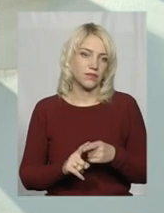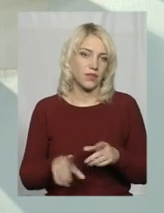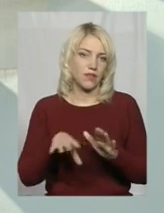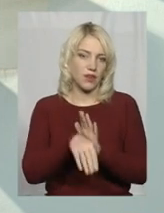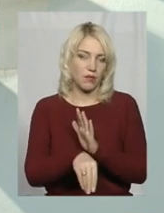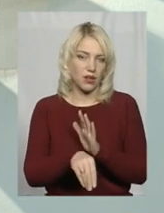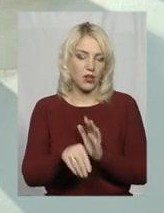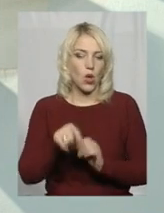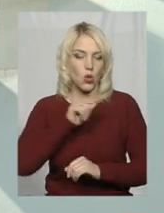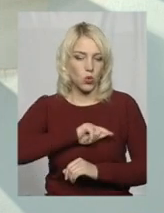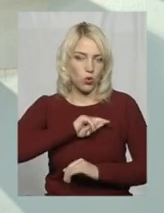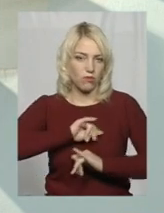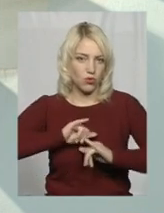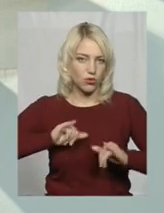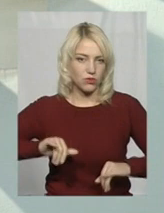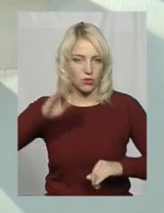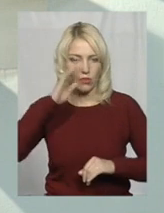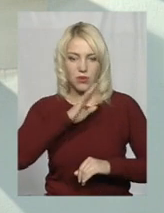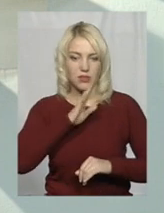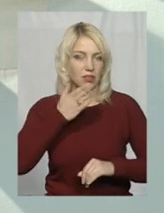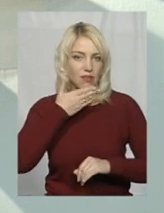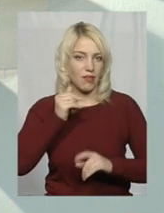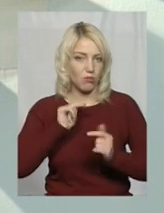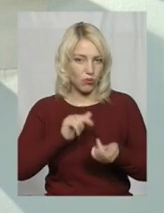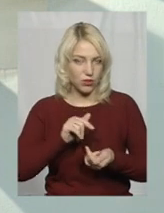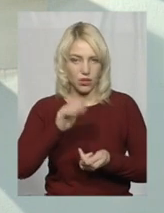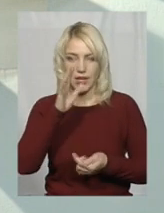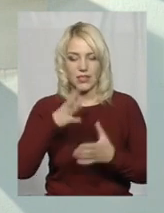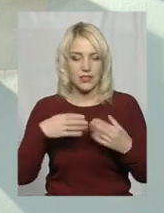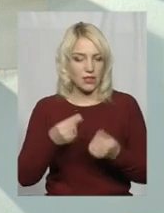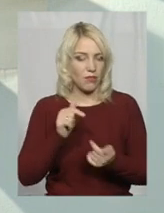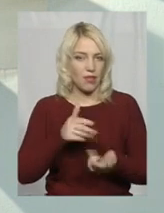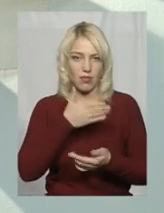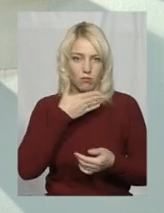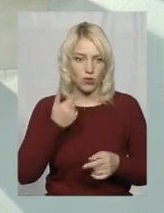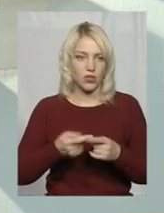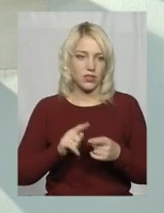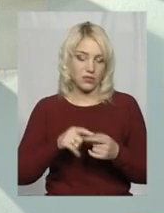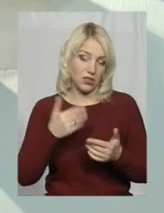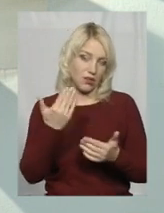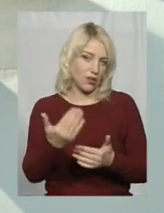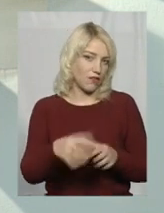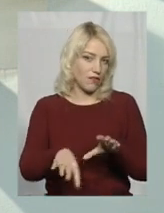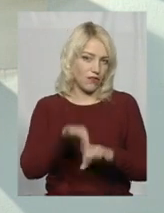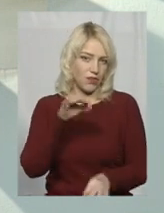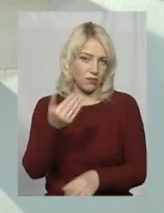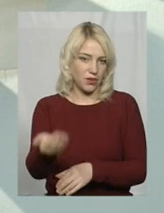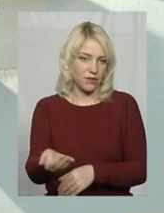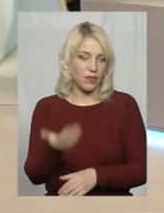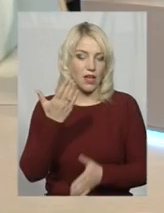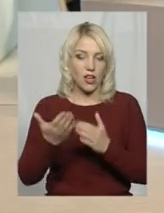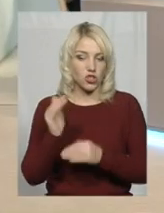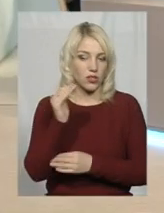рамках духовного розвитку, батьки не проти, сім'я не проти, родина не проти, це власний їх вибір. Якщо ще сама дитина